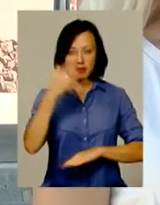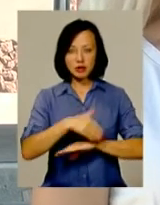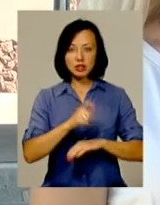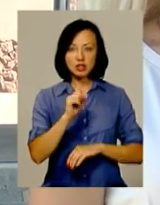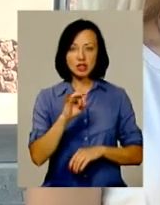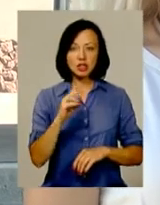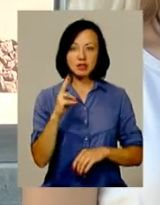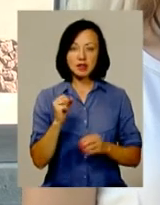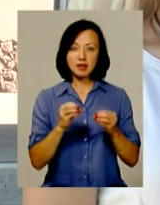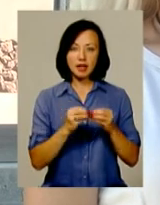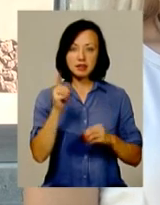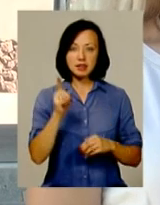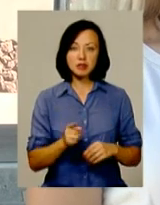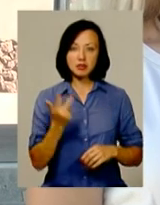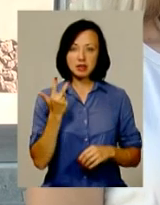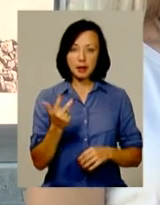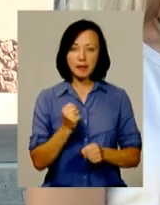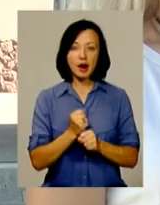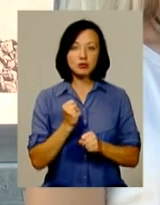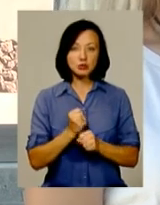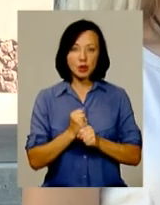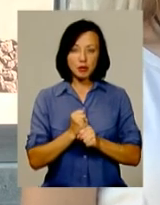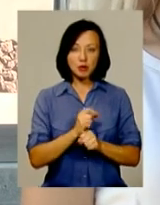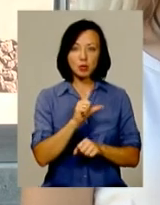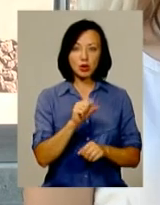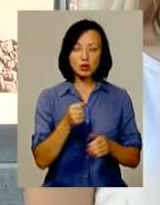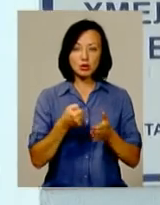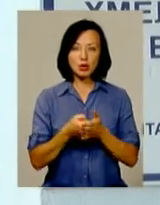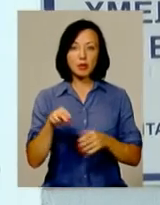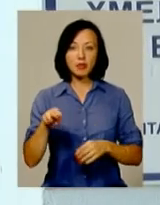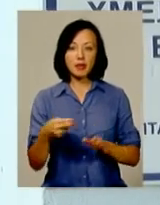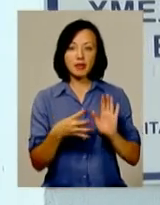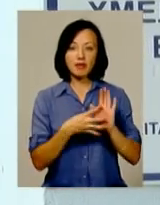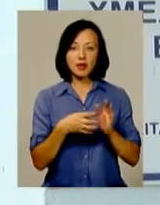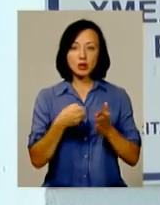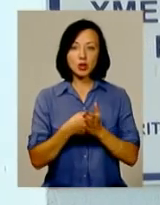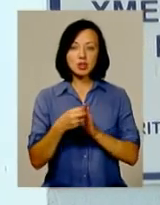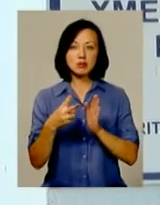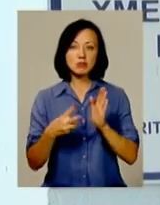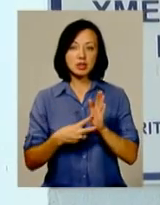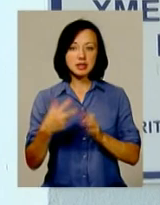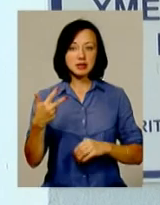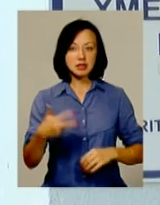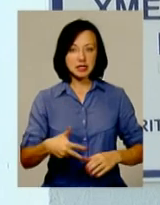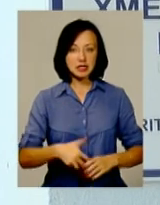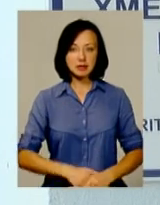Зарічанська, 10, дріб 3. Ми працюємо з понеділка по п'ятницю з 9 до 17.30.